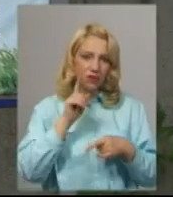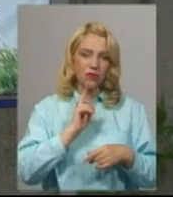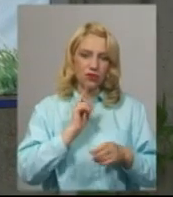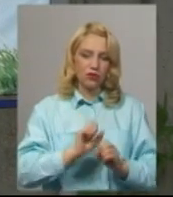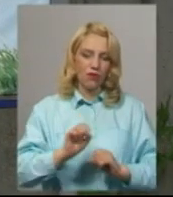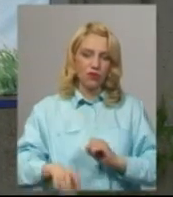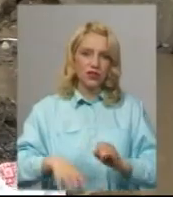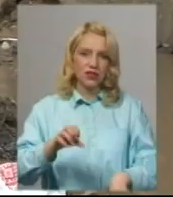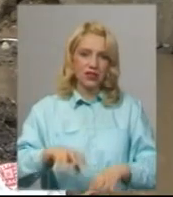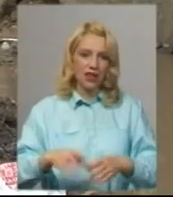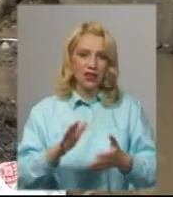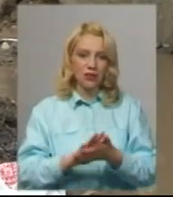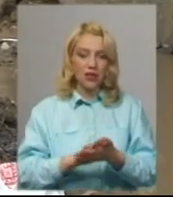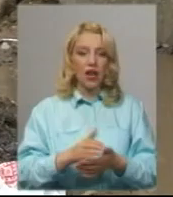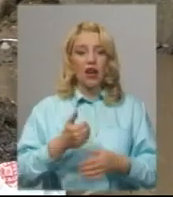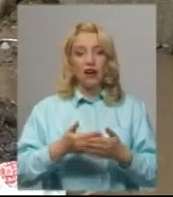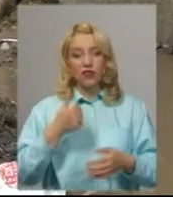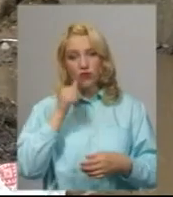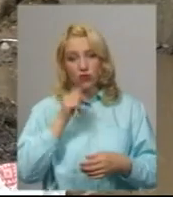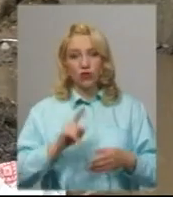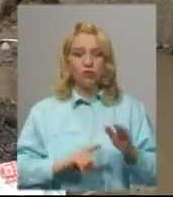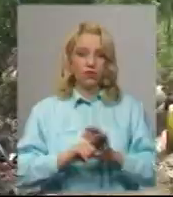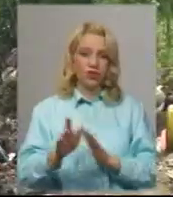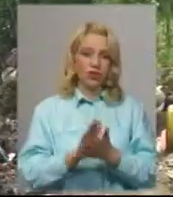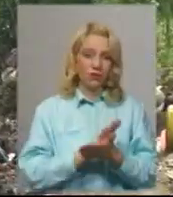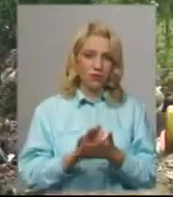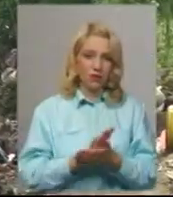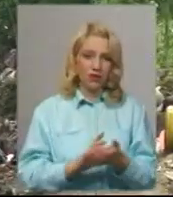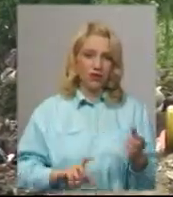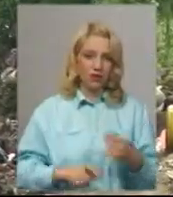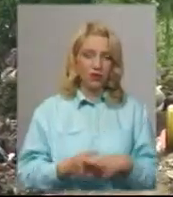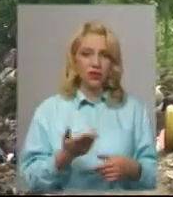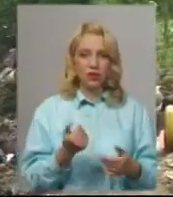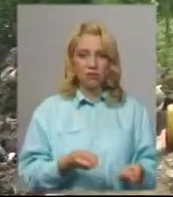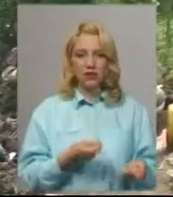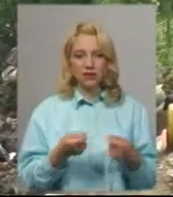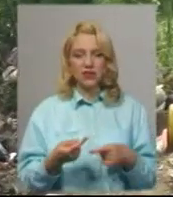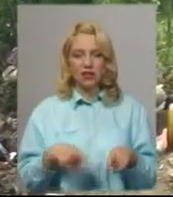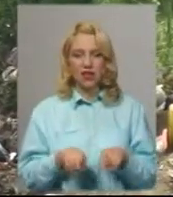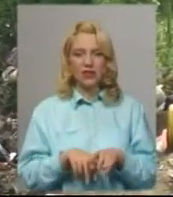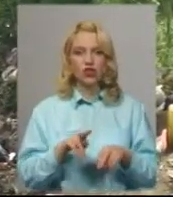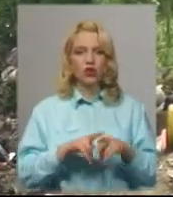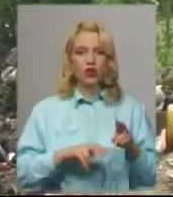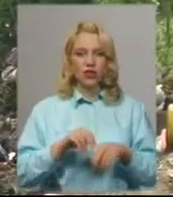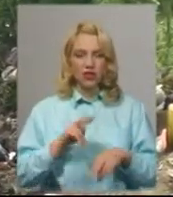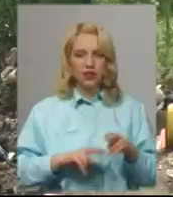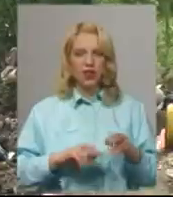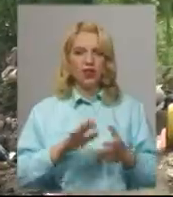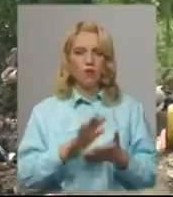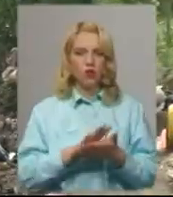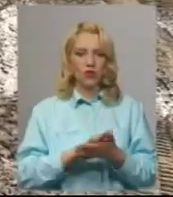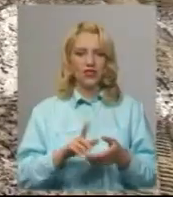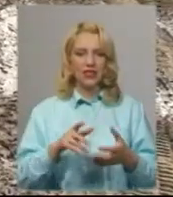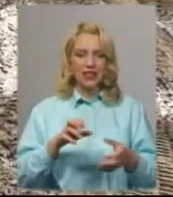його словами, вчора відходи почали прибирати з дороги, сьогодні продовжують. Привезли такого строїтельного мусору, засипаємо аварійні